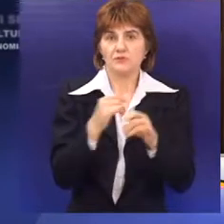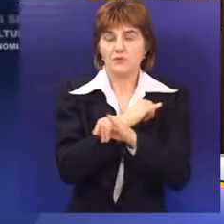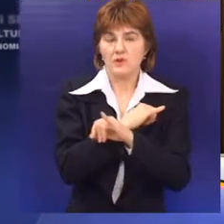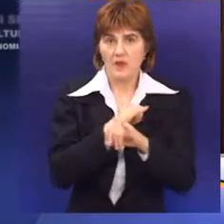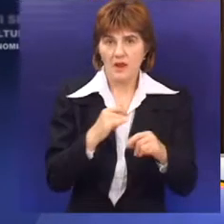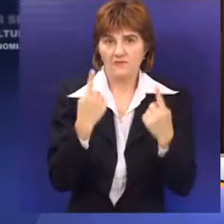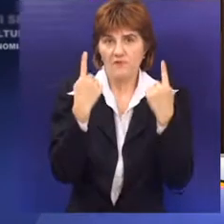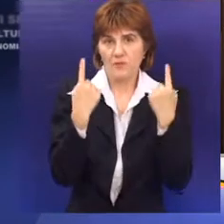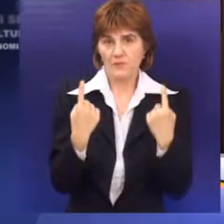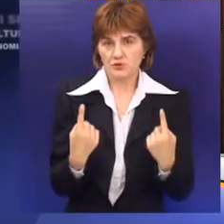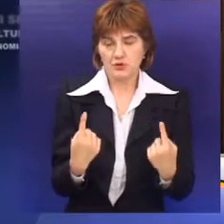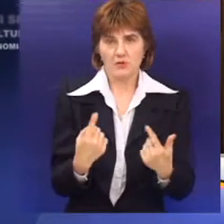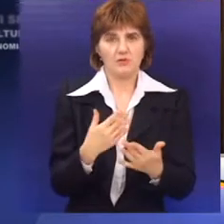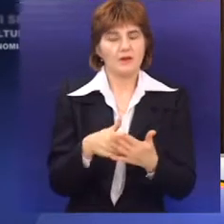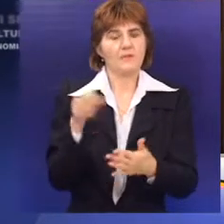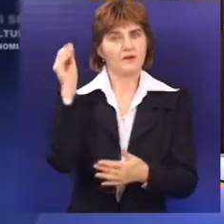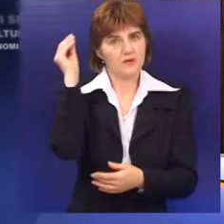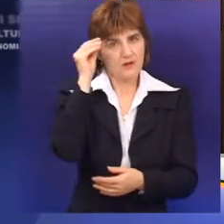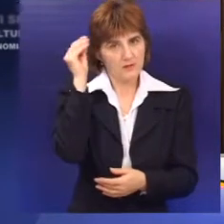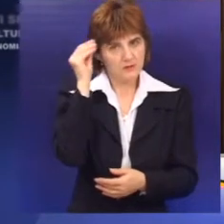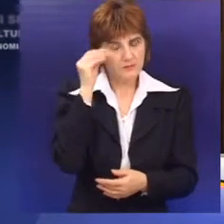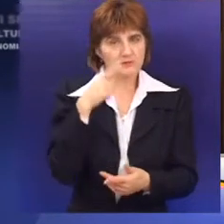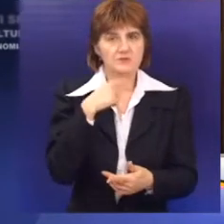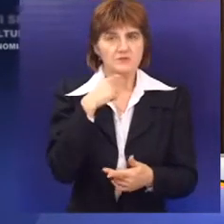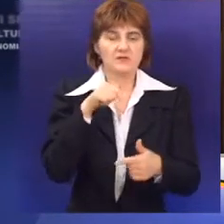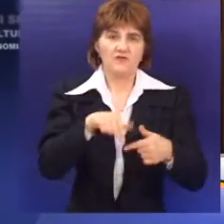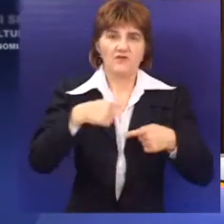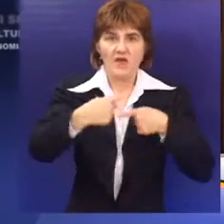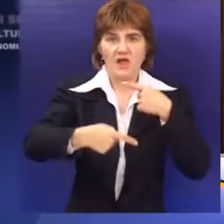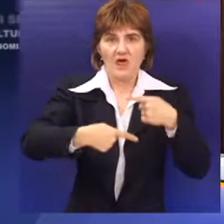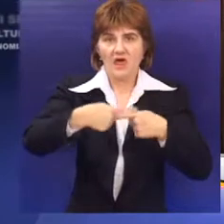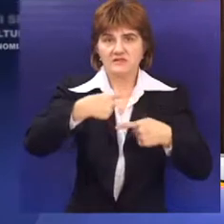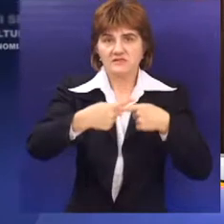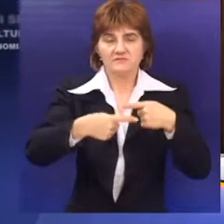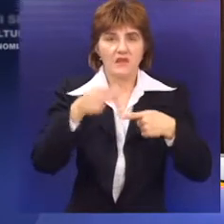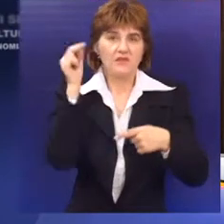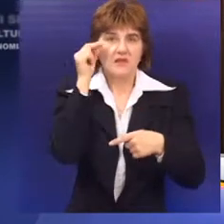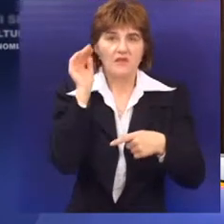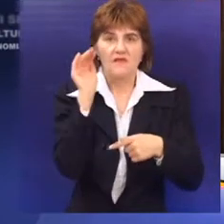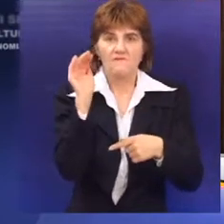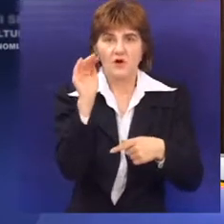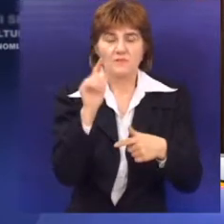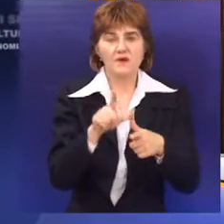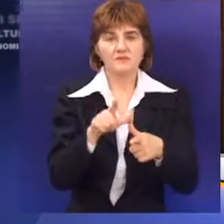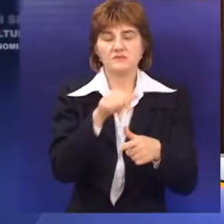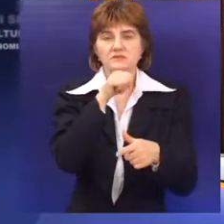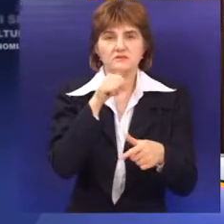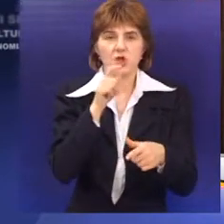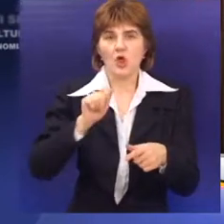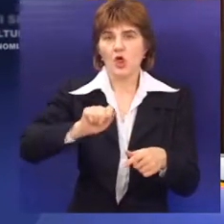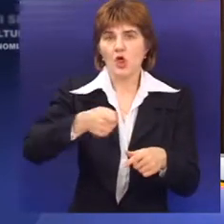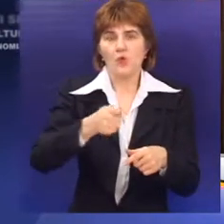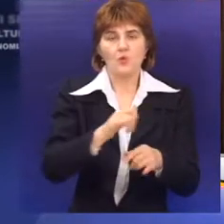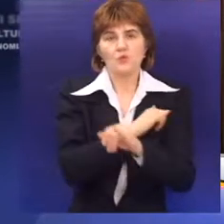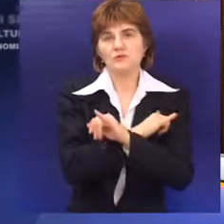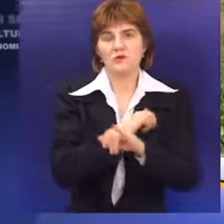postojanje, baš u tom domenu obrazovanja i naravno te razmjene informacija koje će biti ključne za neke da u sektoru